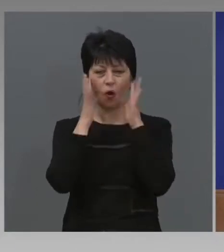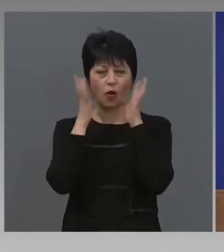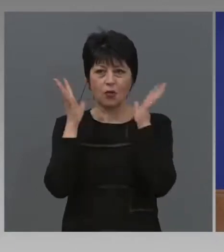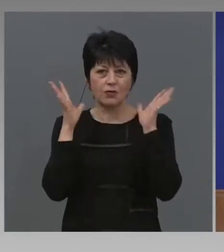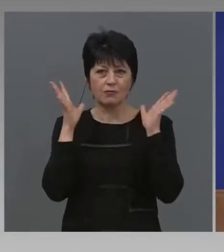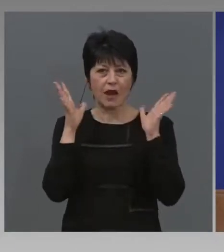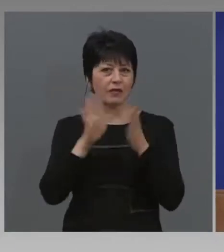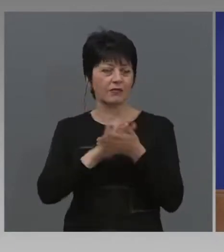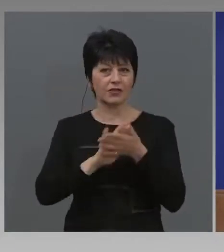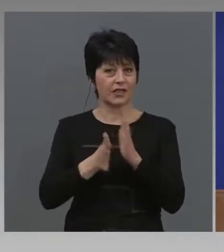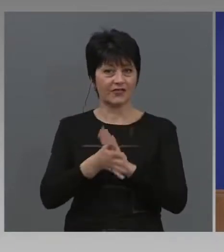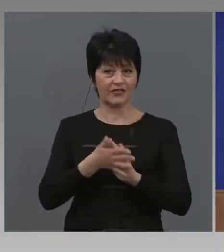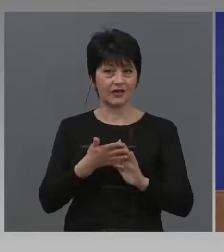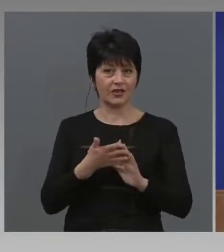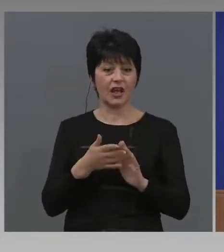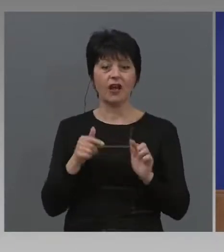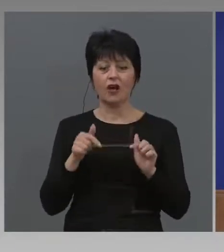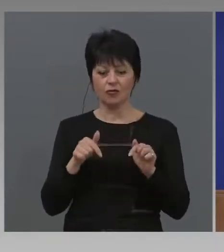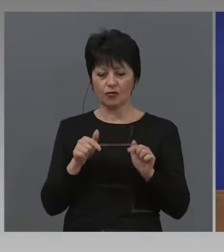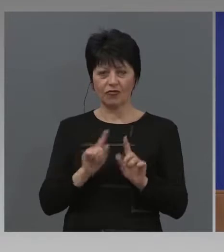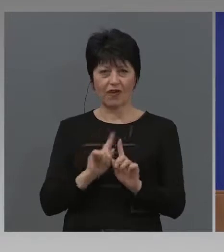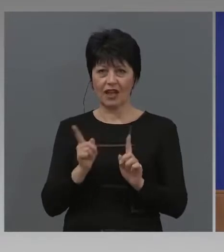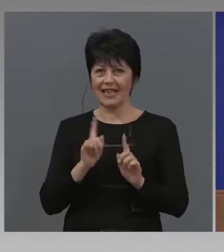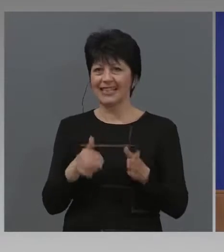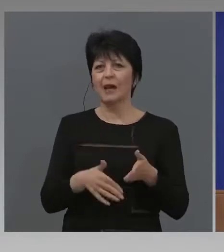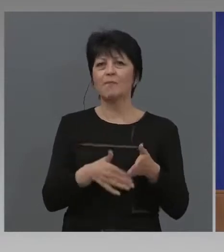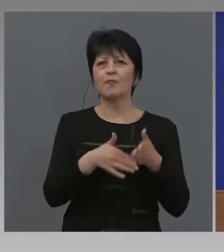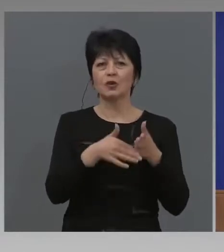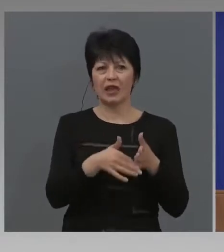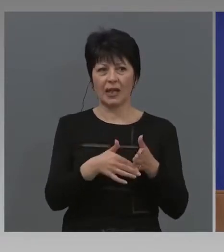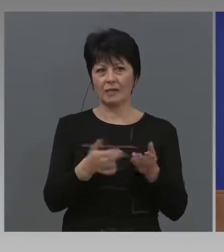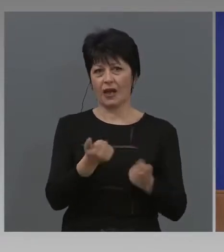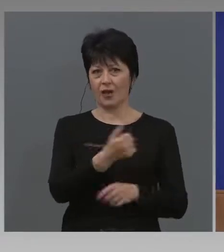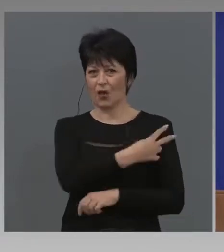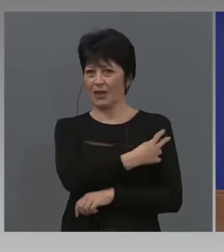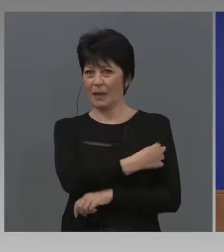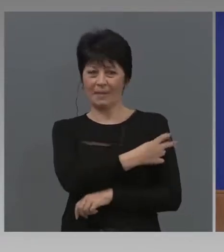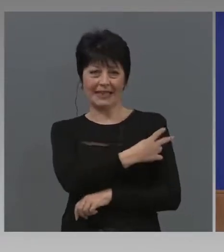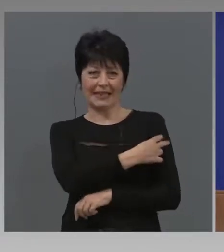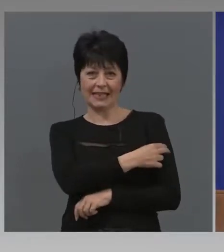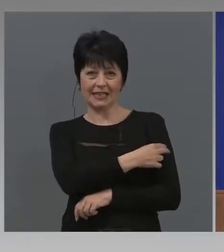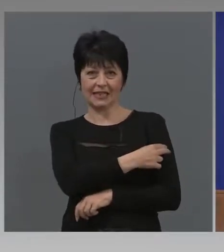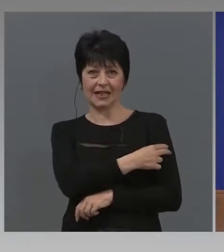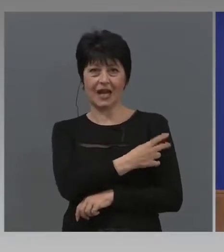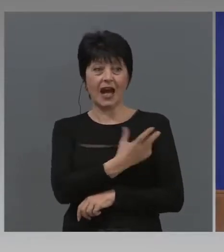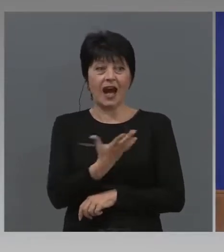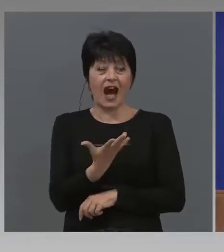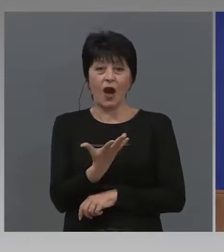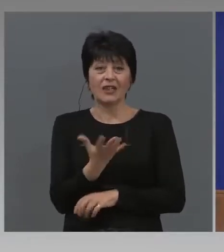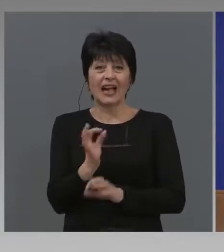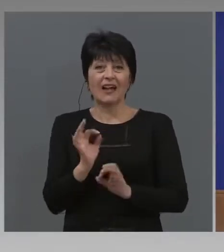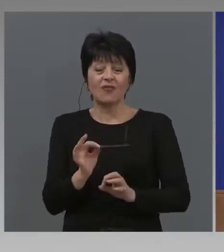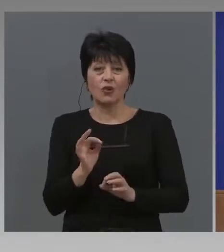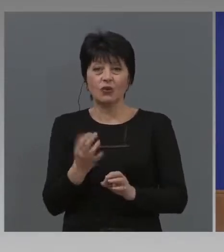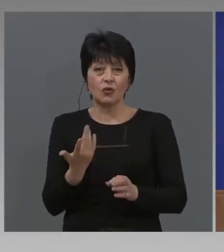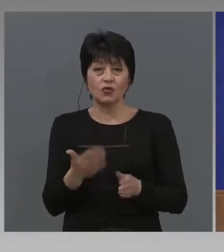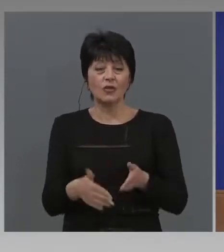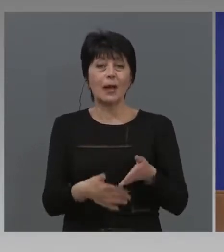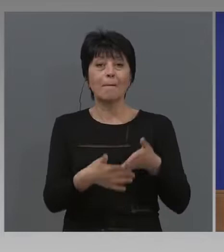скоро, но това не се подкрепя по никакъв начин медицински. От какво се подкрепя? От кое?